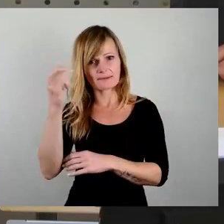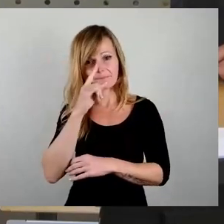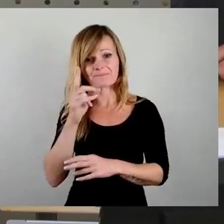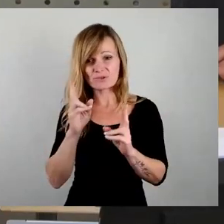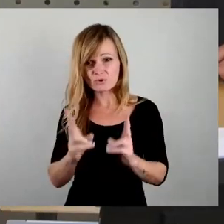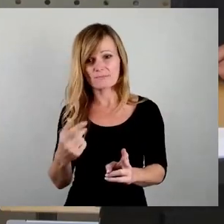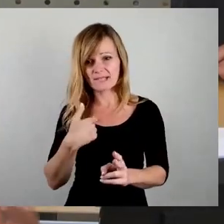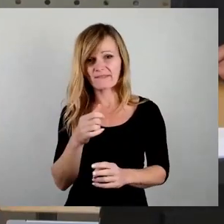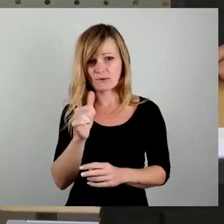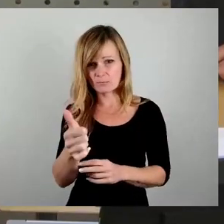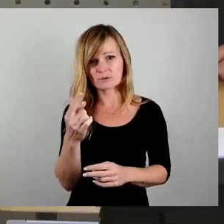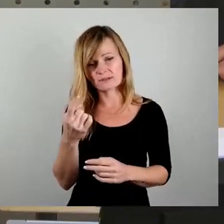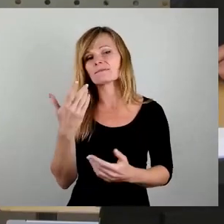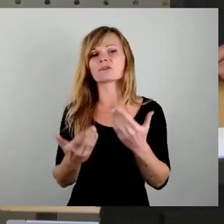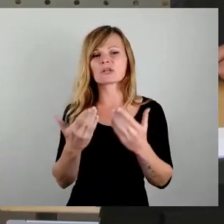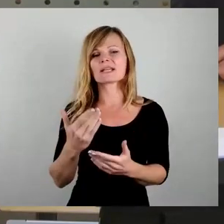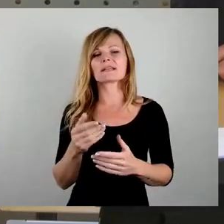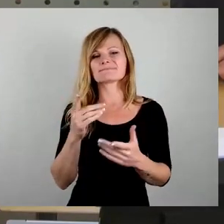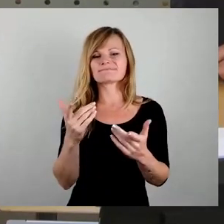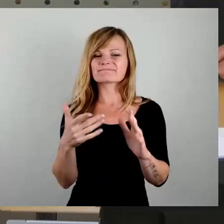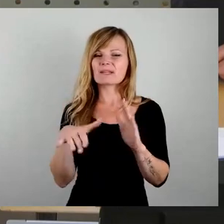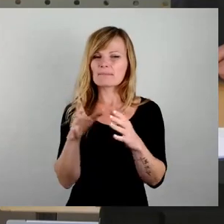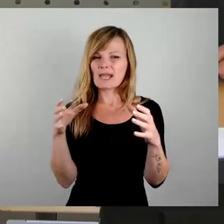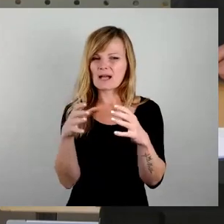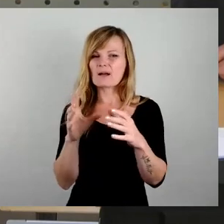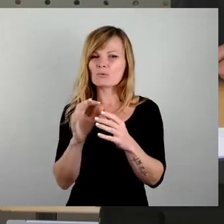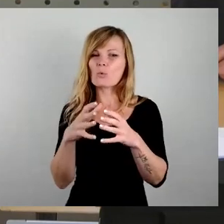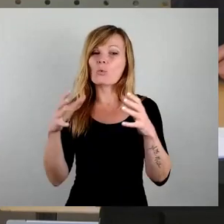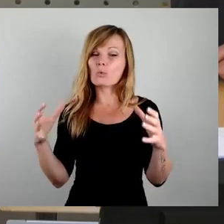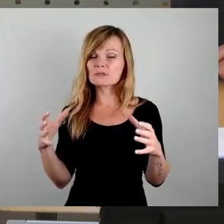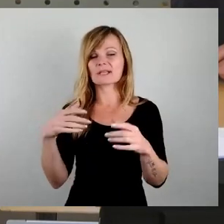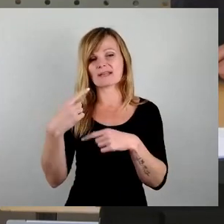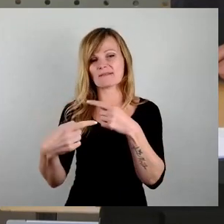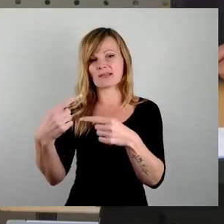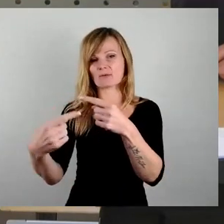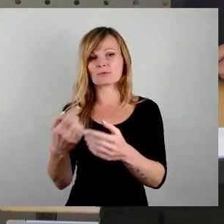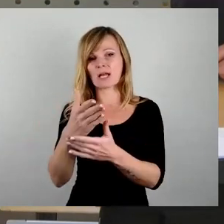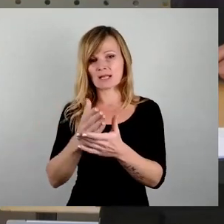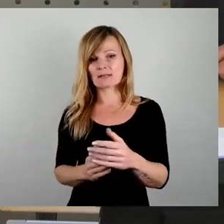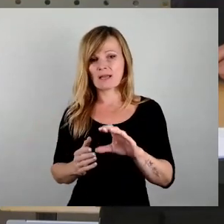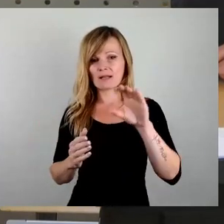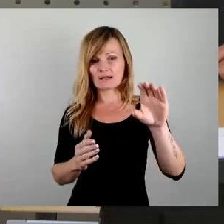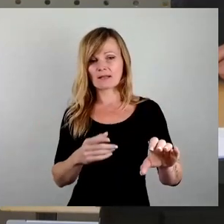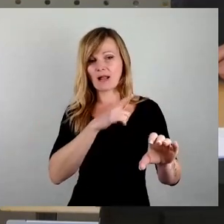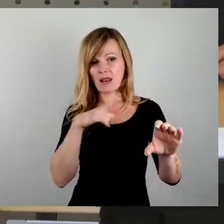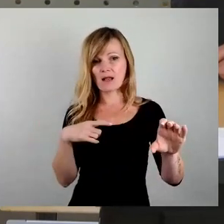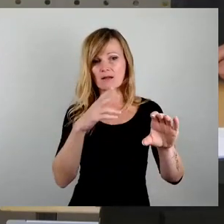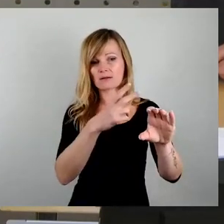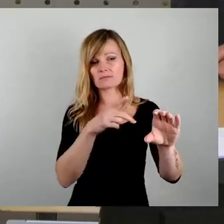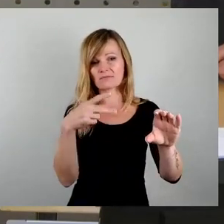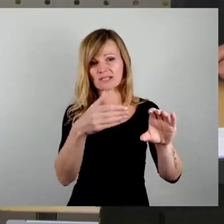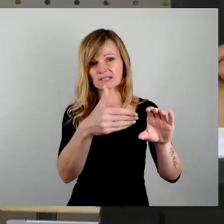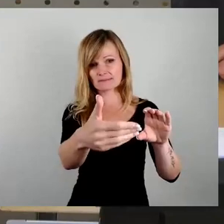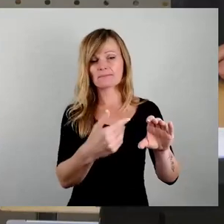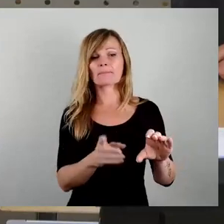dass dort der Nukleus für eine größere Entwicklung gemacht wird, dann wäre ein Anteil auf längere Frist für die Stadt besser, weil dann nämlich die Überschüsse direkt zu